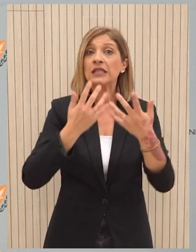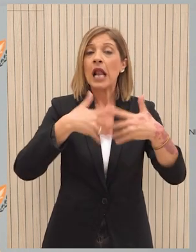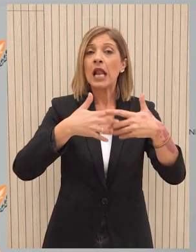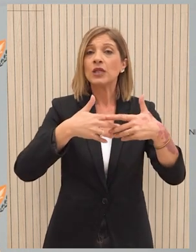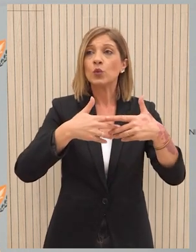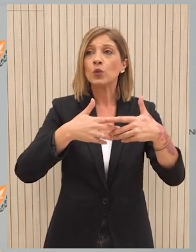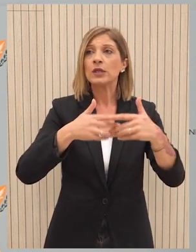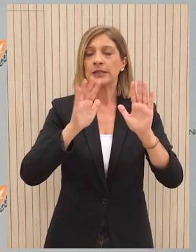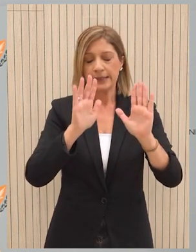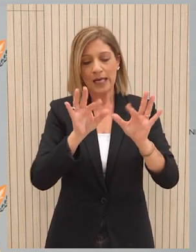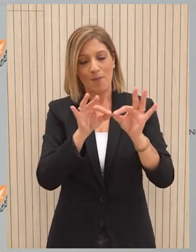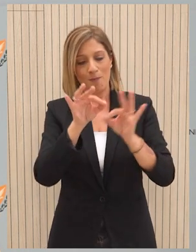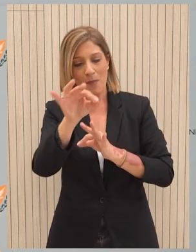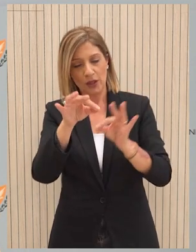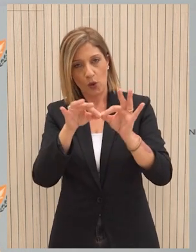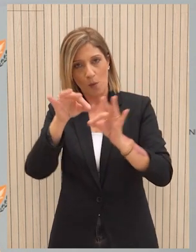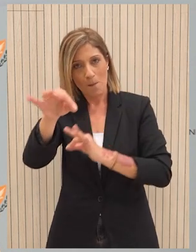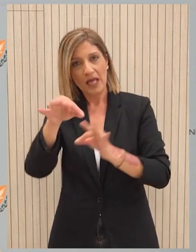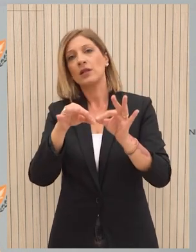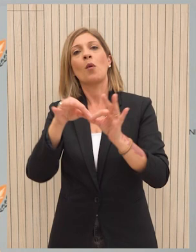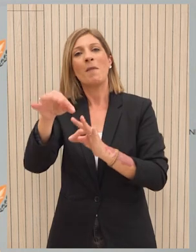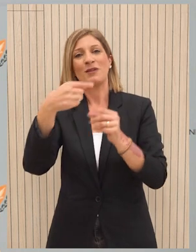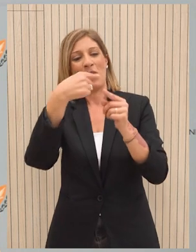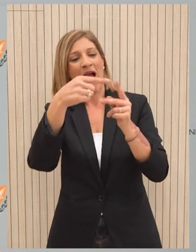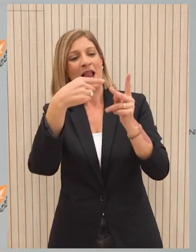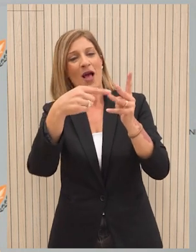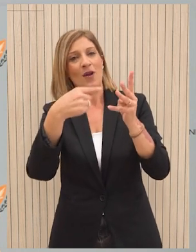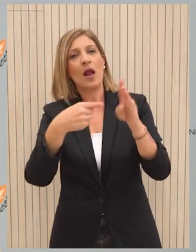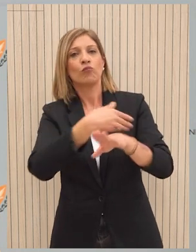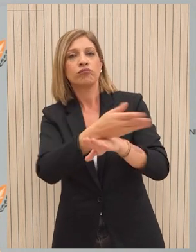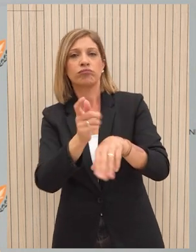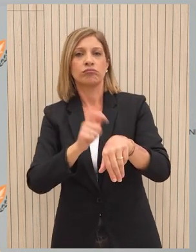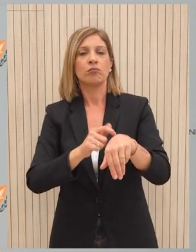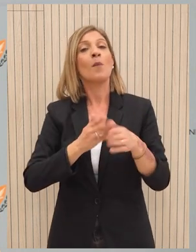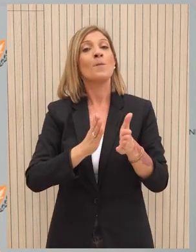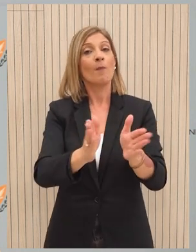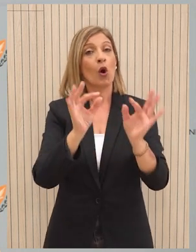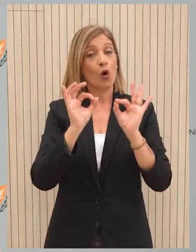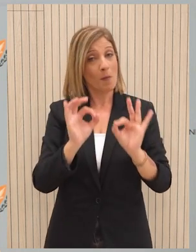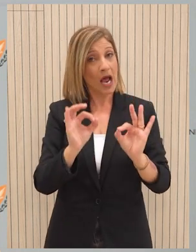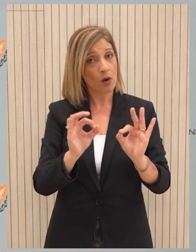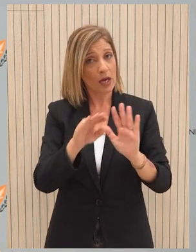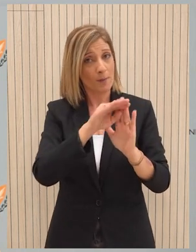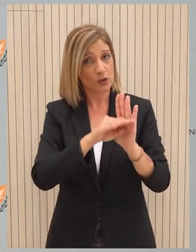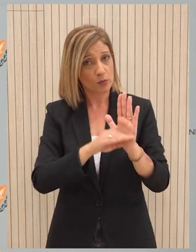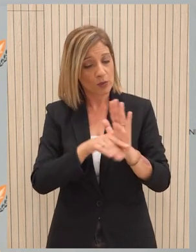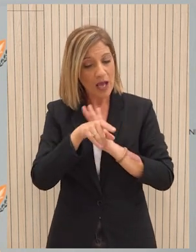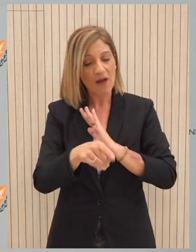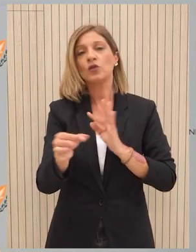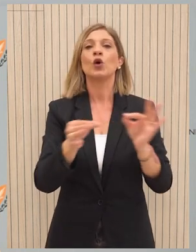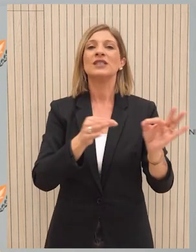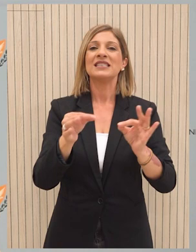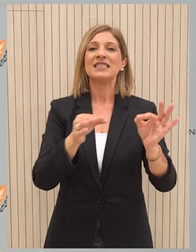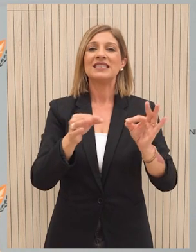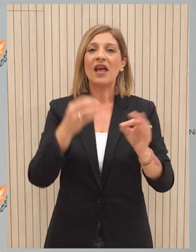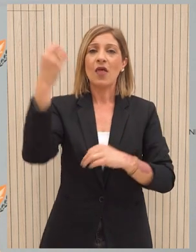Το κάθε μέτρο αντιλαμβάνεστε ότι είχε ένα διαφορετικό χρονοδιάγραμμα. Προχωρούμε κανονικά σύμφωνα με το πρόγραμμα. Το σχέδιο φωτοβορτητακά για